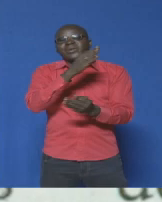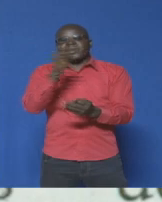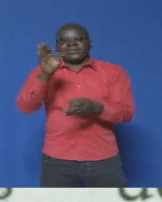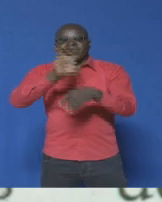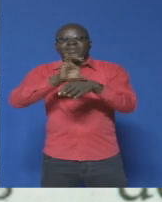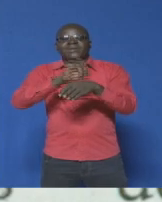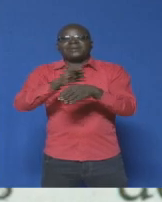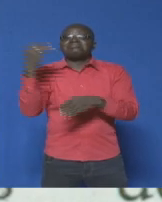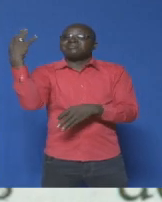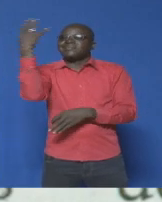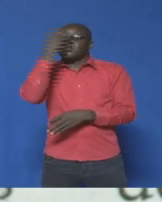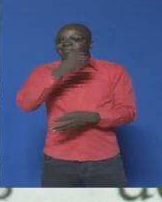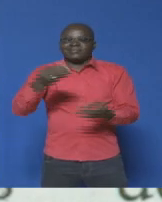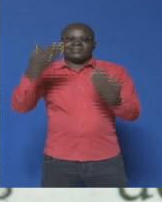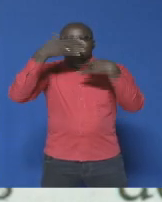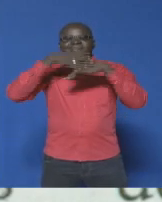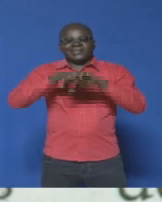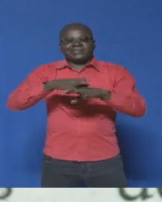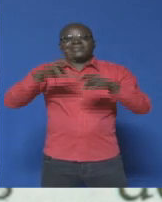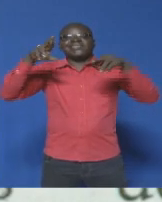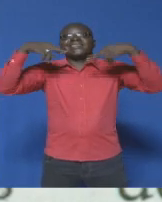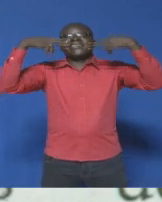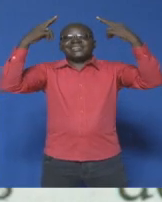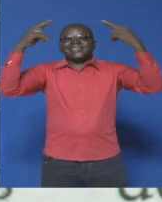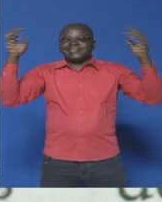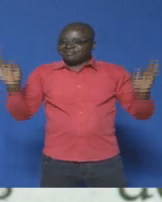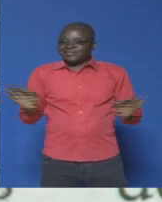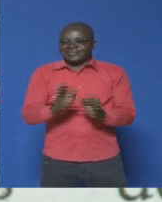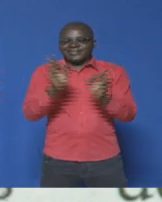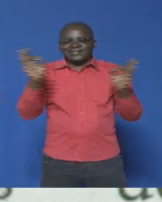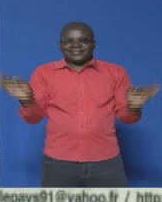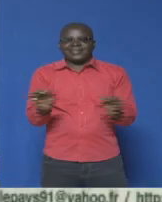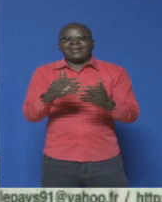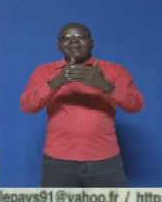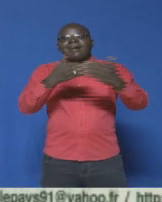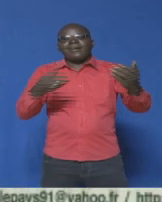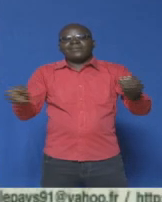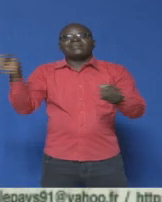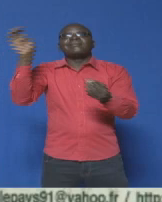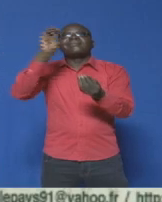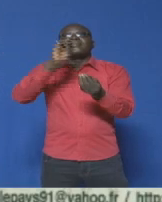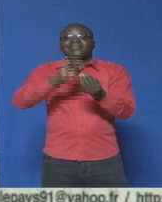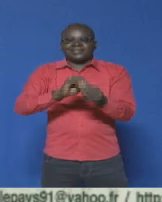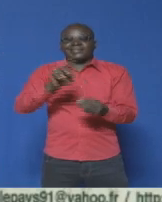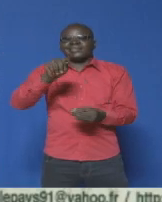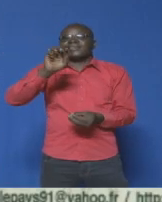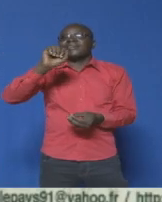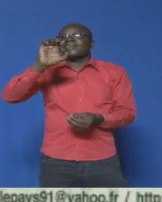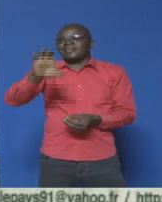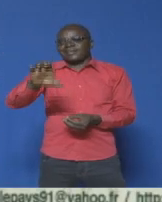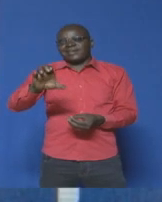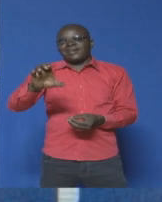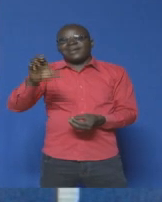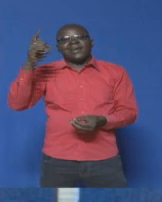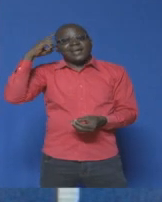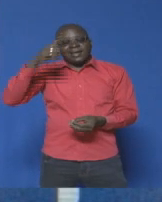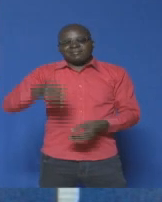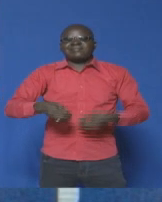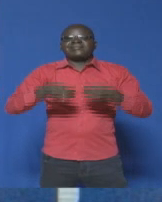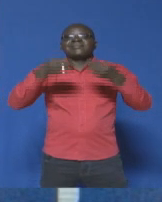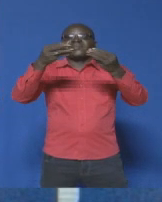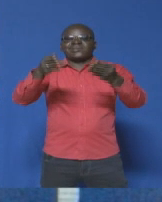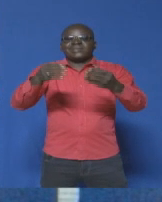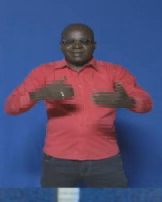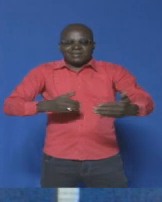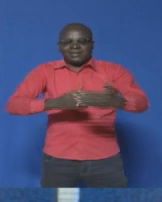'intégration réussie, se félicite-t-il, avant d'ajouter que le TAC a fortement contribué à rapprocher les